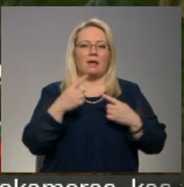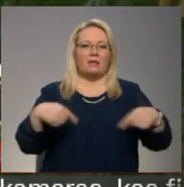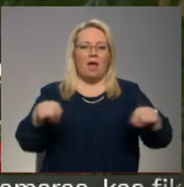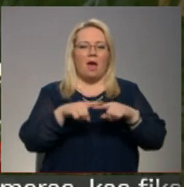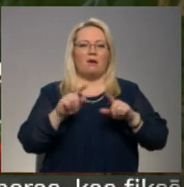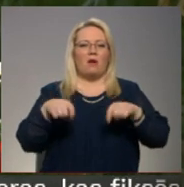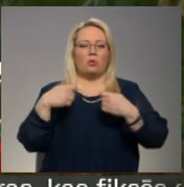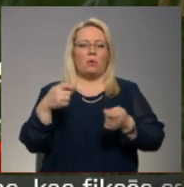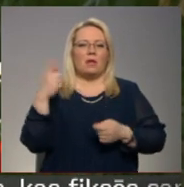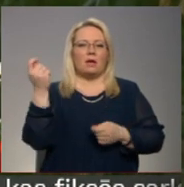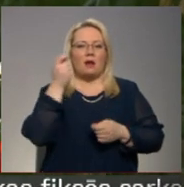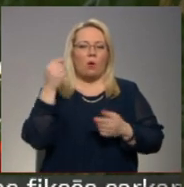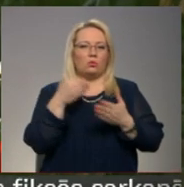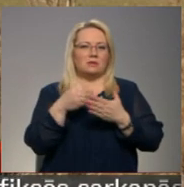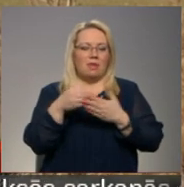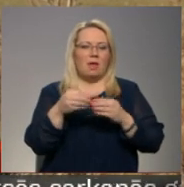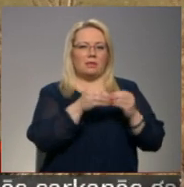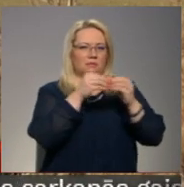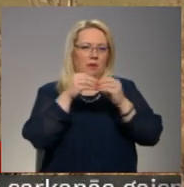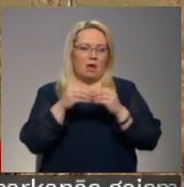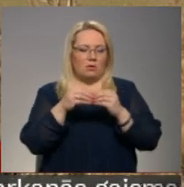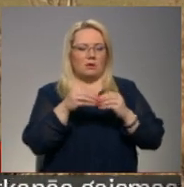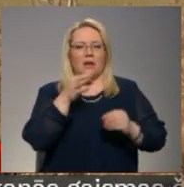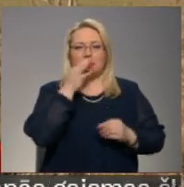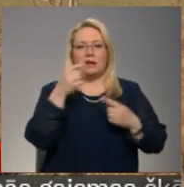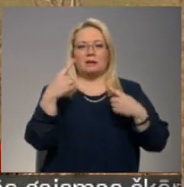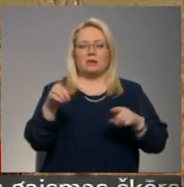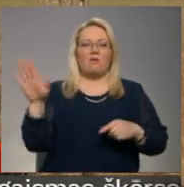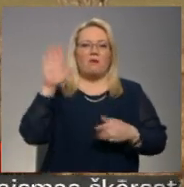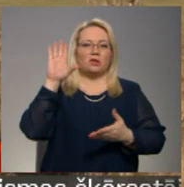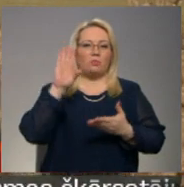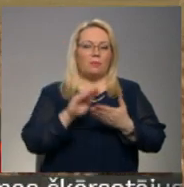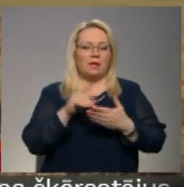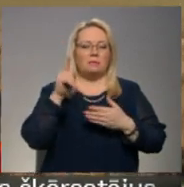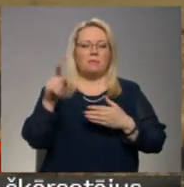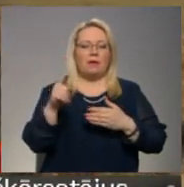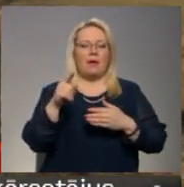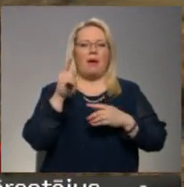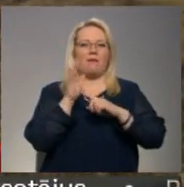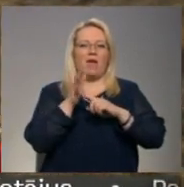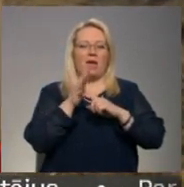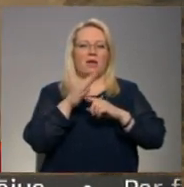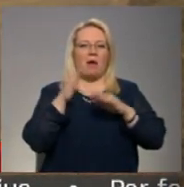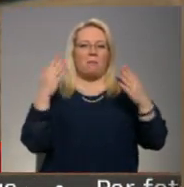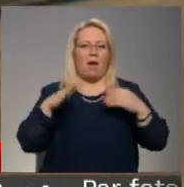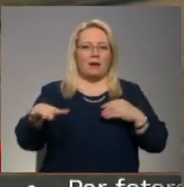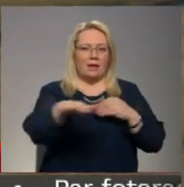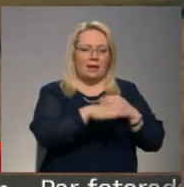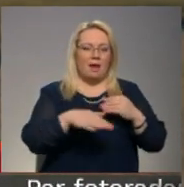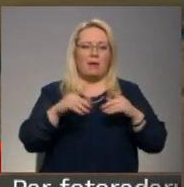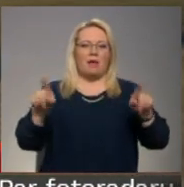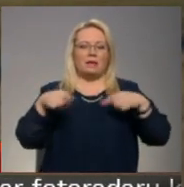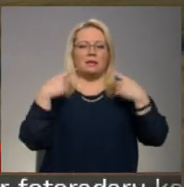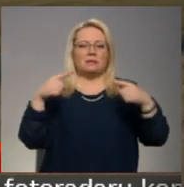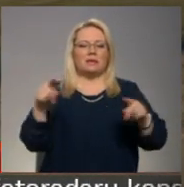graudu cenā desmit gados. Kā liec no citu valstu pieredze pie vēja parkiem, attīstoties arī citas ražošanas